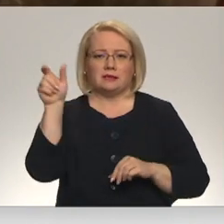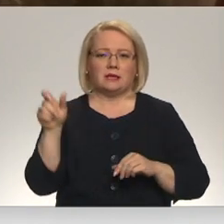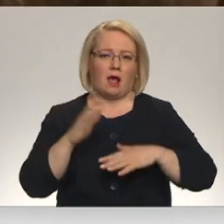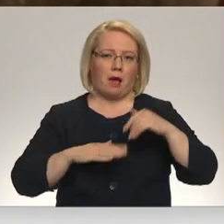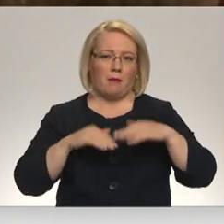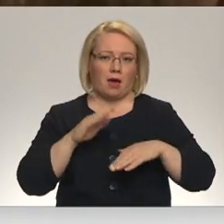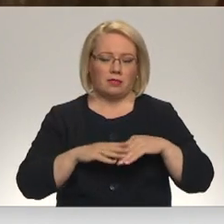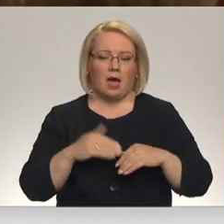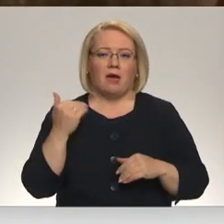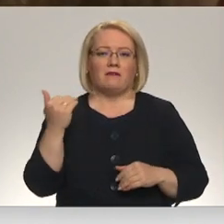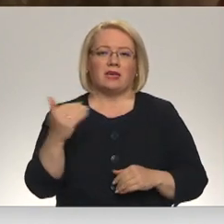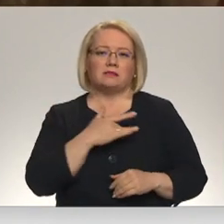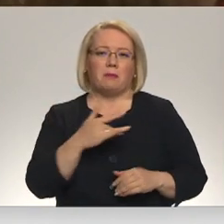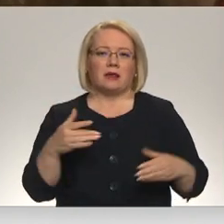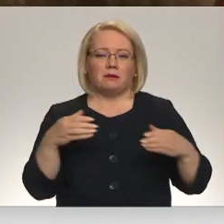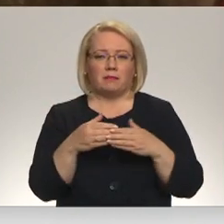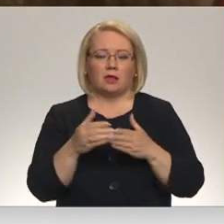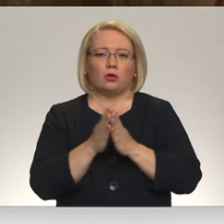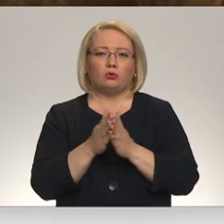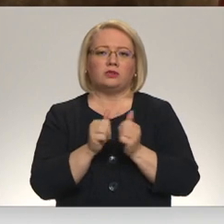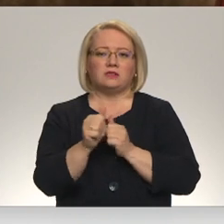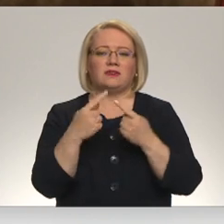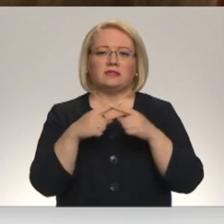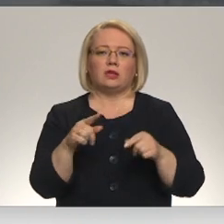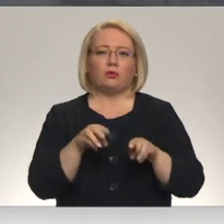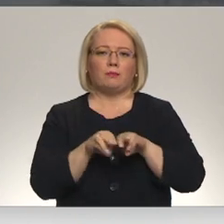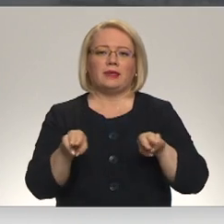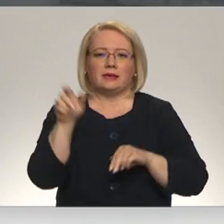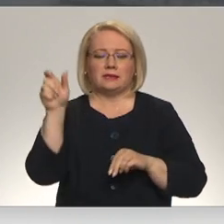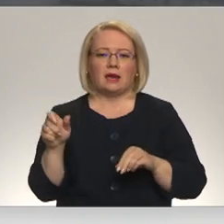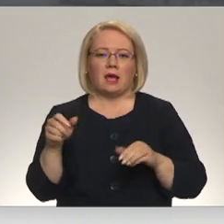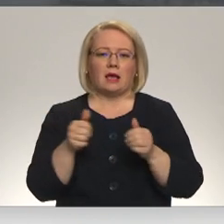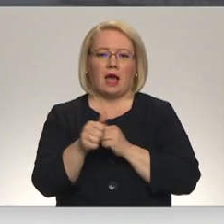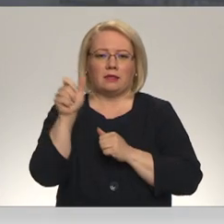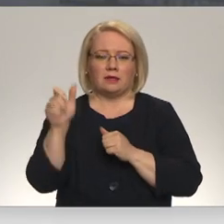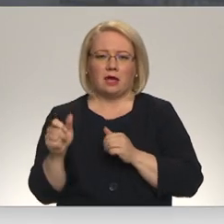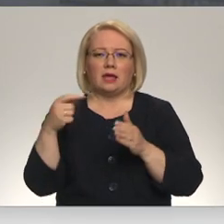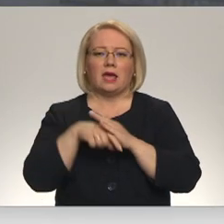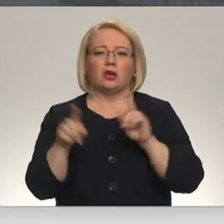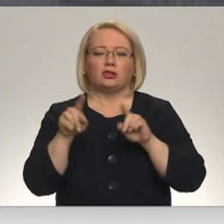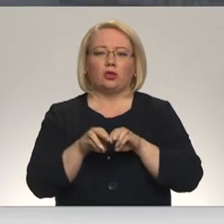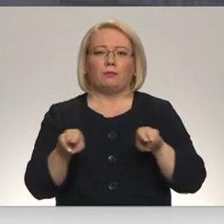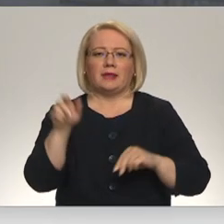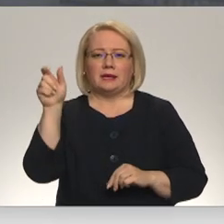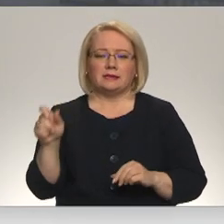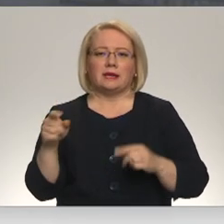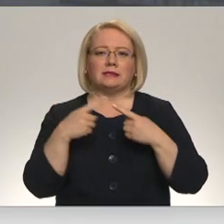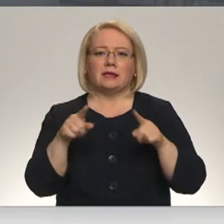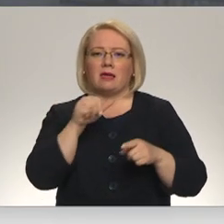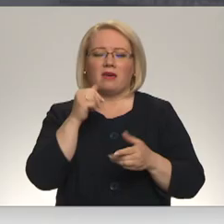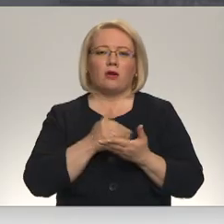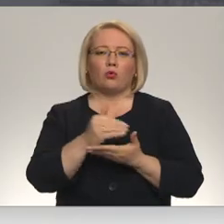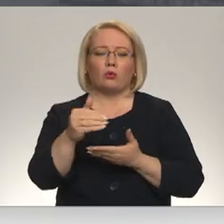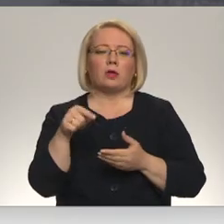Golubevas partijas biedra aicināti izvirzīt citu ministra amata kandidātu. Iekšliet ministrei nebūtu iespējams citādāk arī turpināt